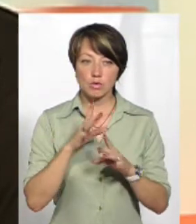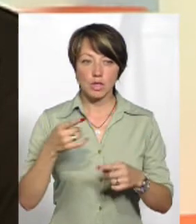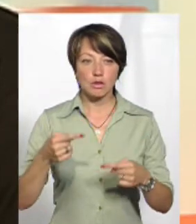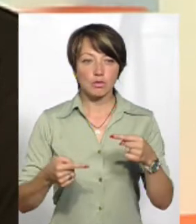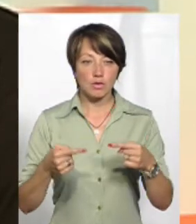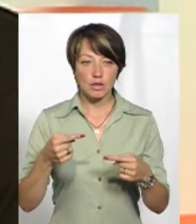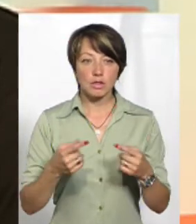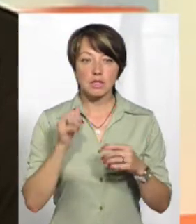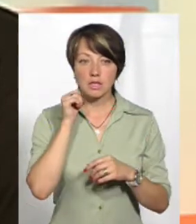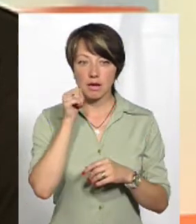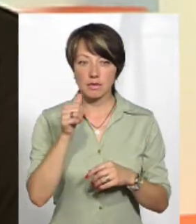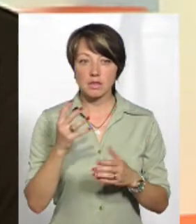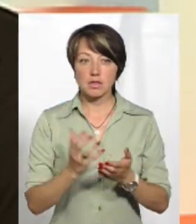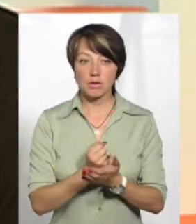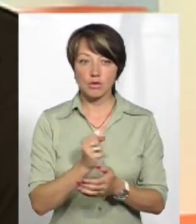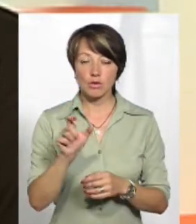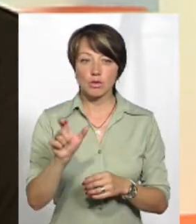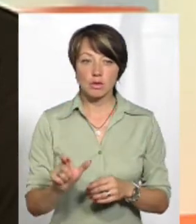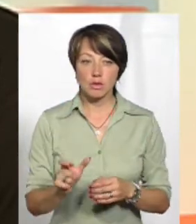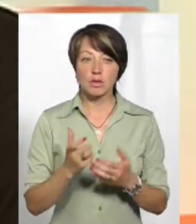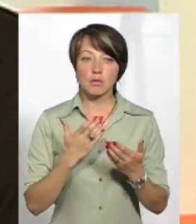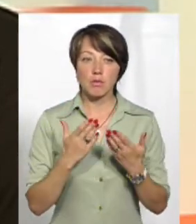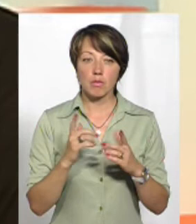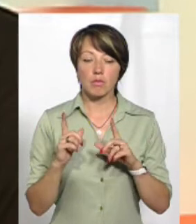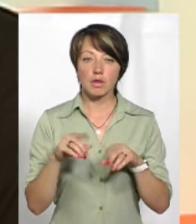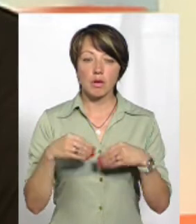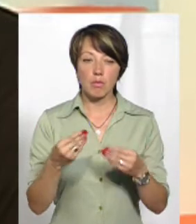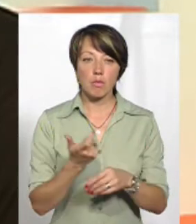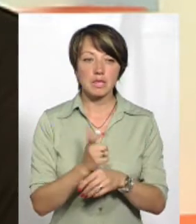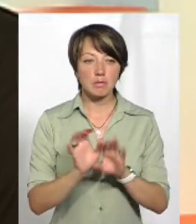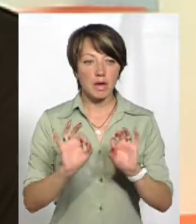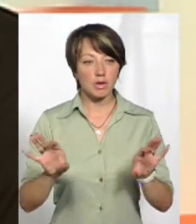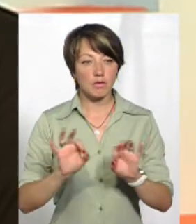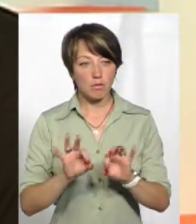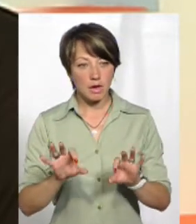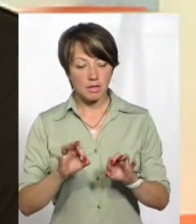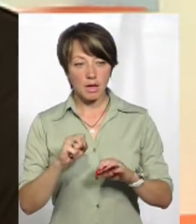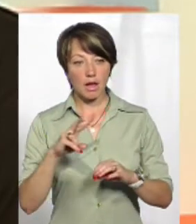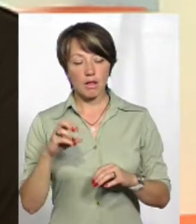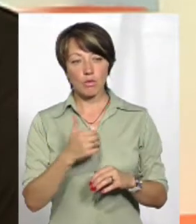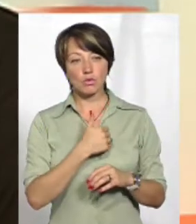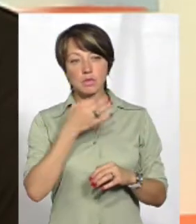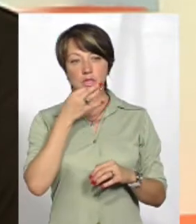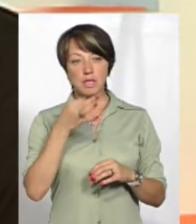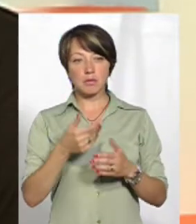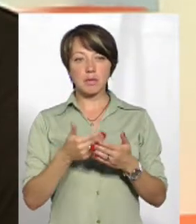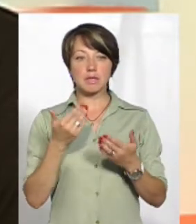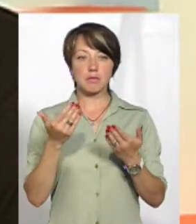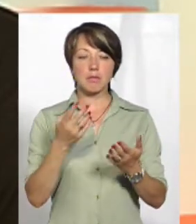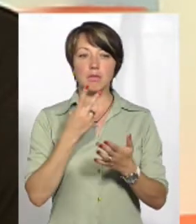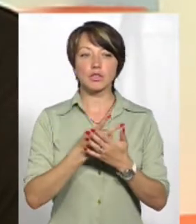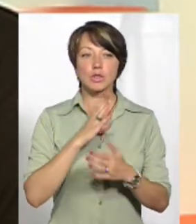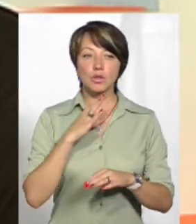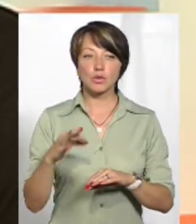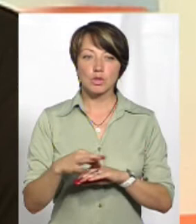дискусувати, я ще раз кажу, завтра я знайду цю людину, їй дамо максимальну інформацію. Але хочу сказати, от перед цим ми бачили